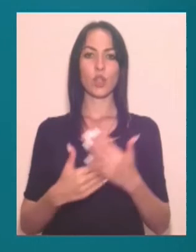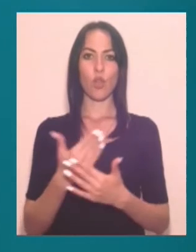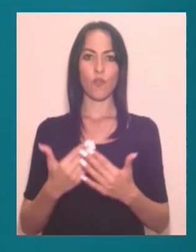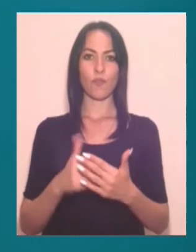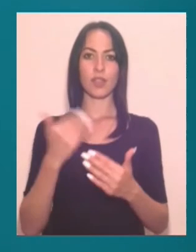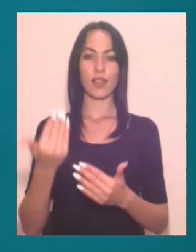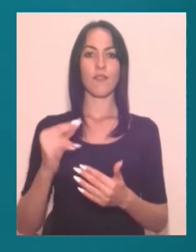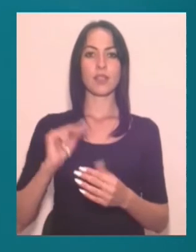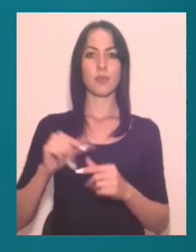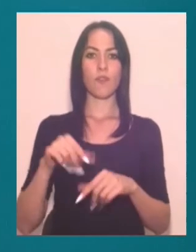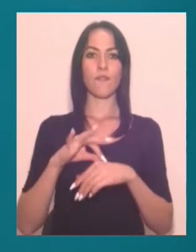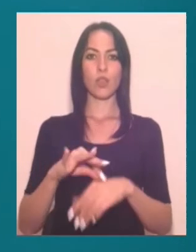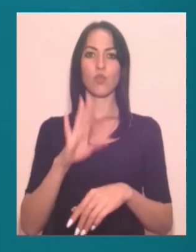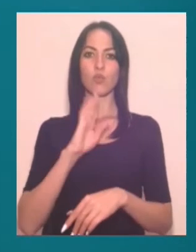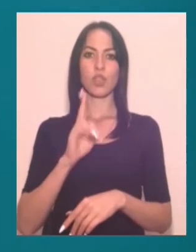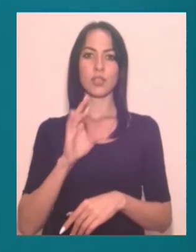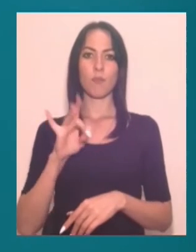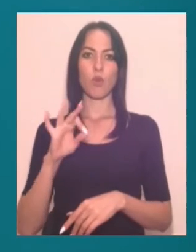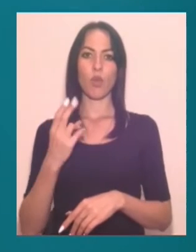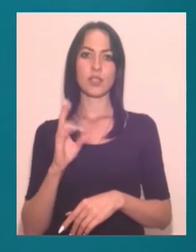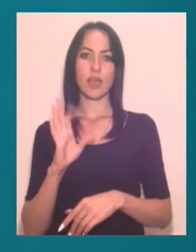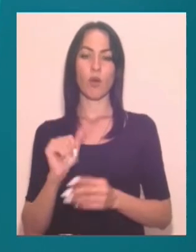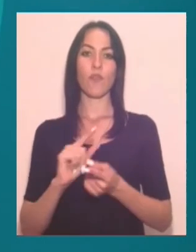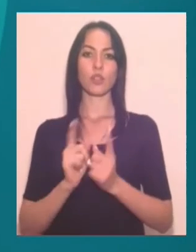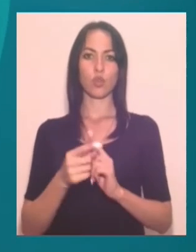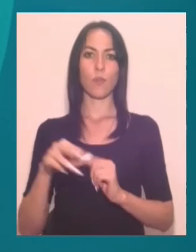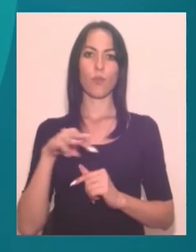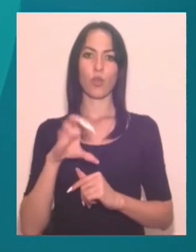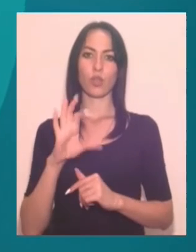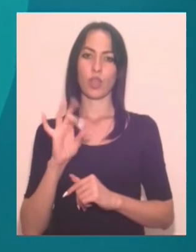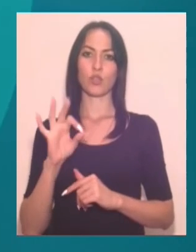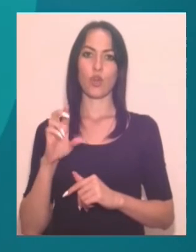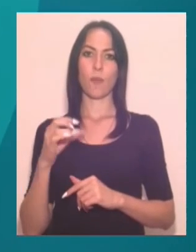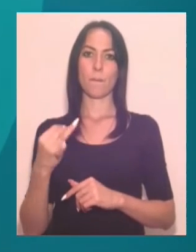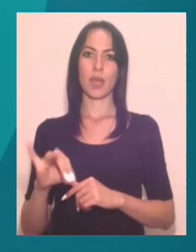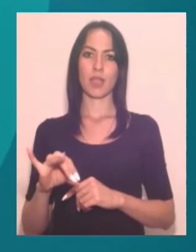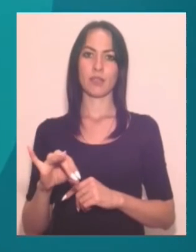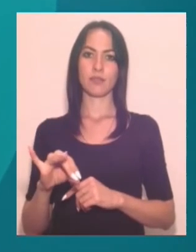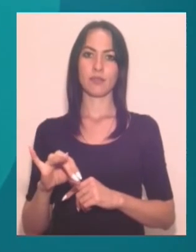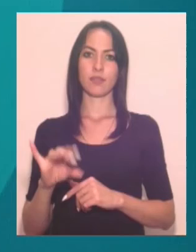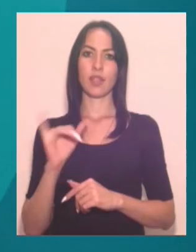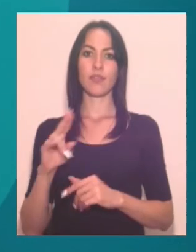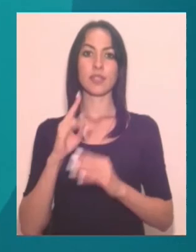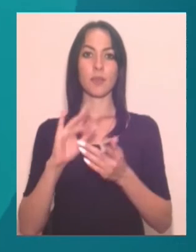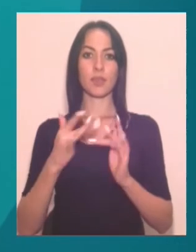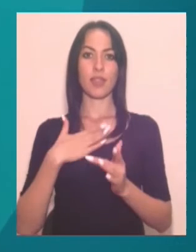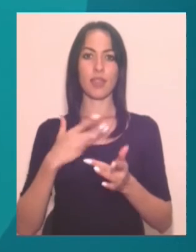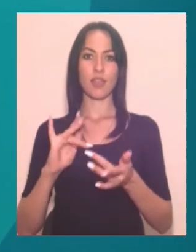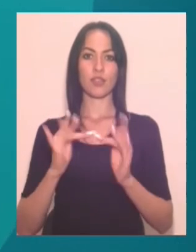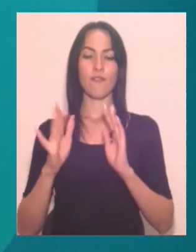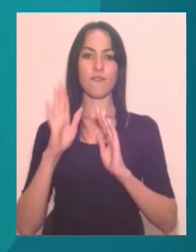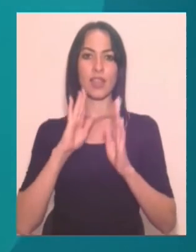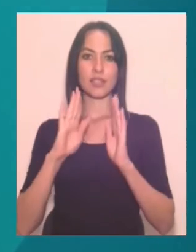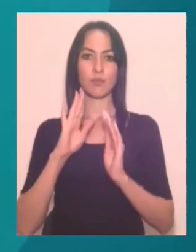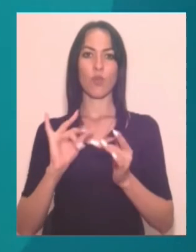В студії для вас працювала ведуча Ксенія Процепова. Сордопереклад здійснювала Моніка Соробей. Підписуйтесь на наші сторінки – у Фейсбук,